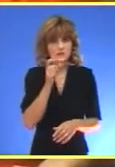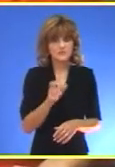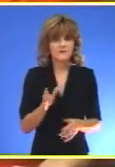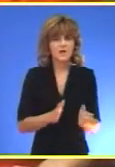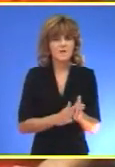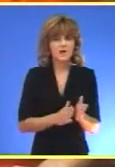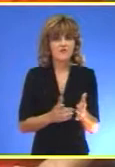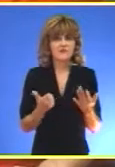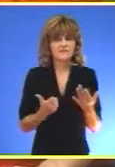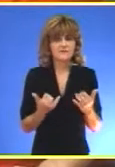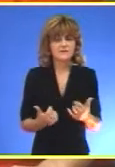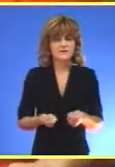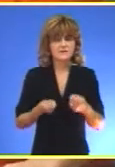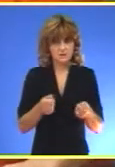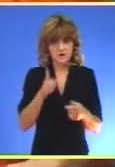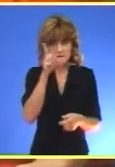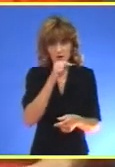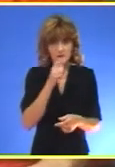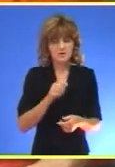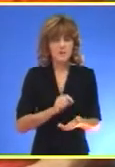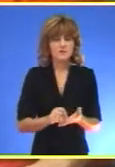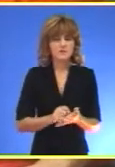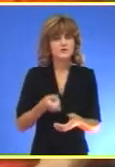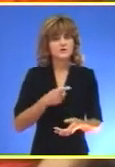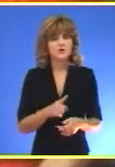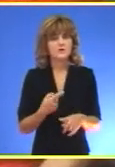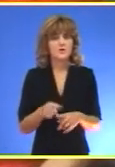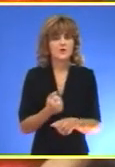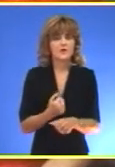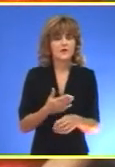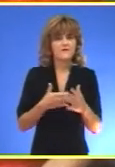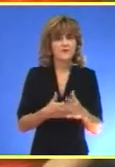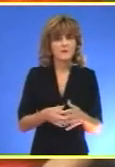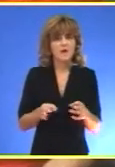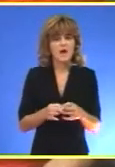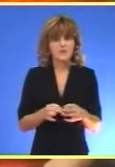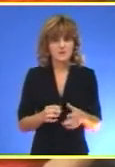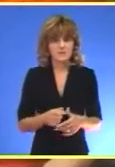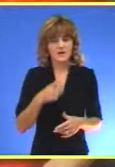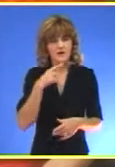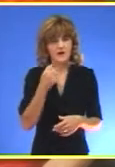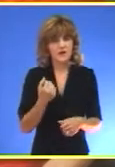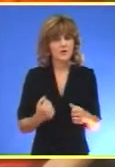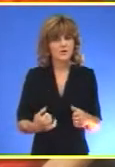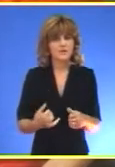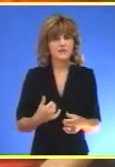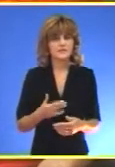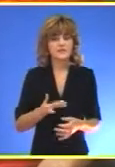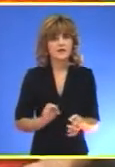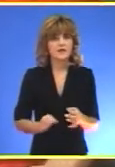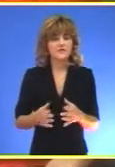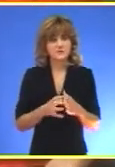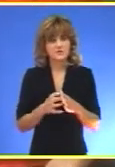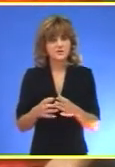Makove sedmice uputilo je Lokalnoj samoupravi peticiju Žaleći se na rad firme Azohem Rekao je danas na svom redovnom